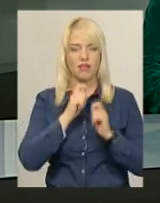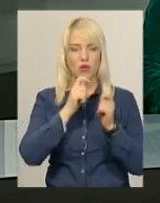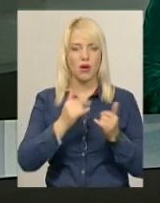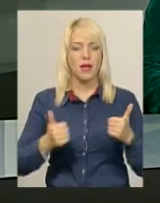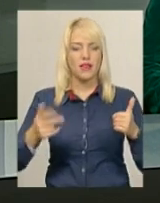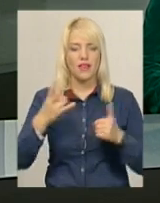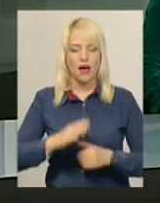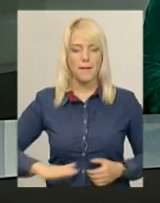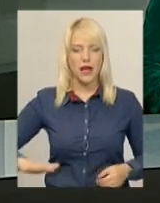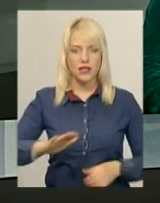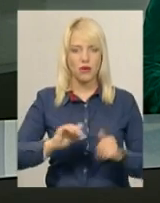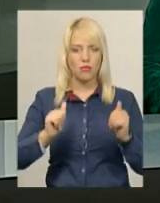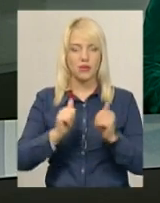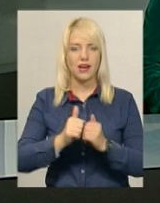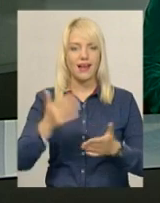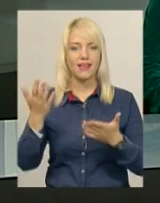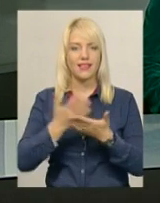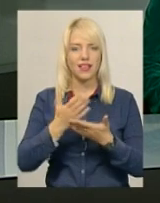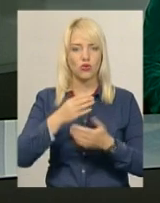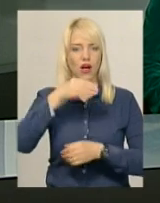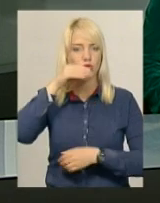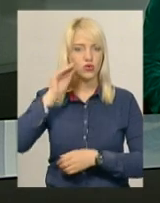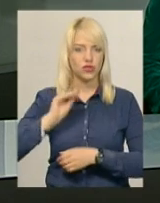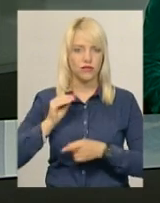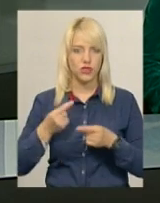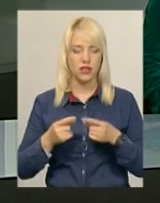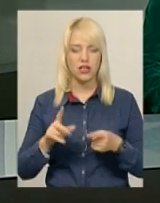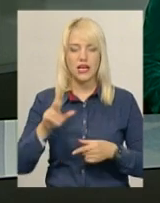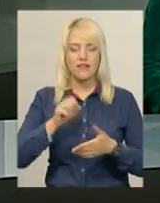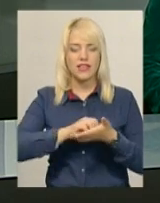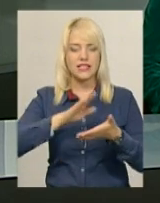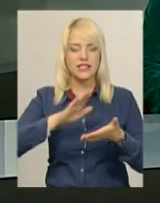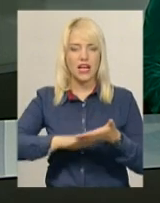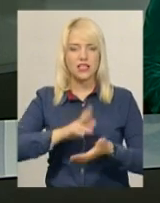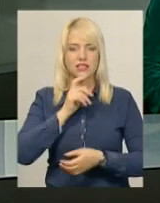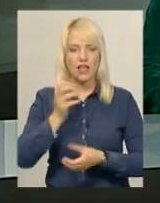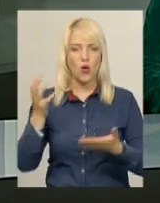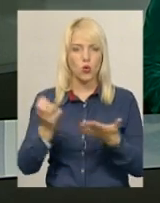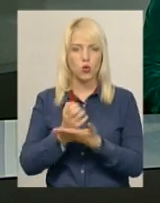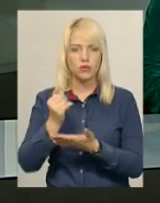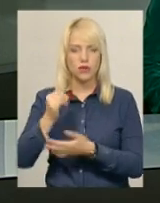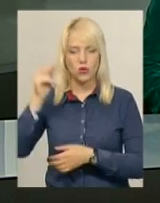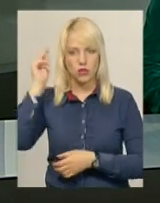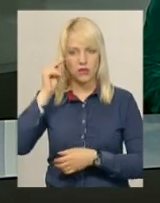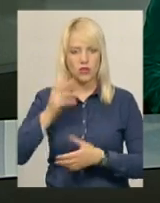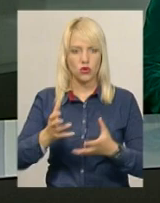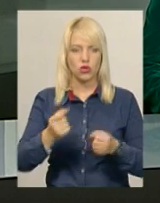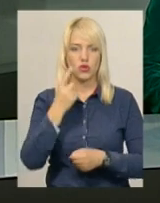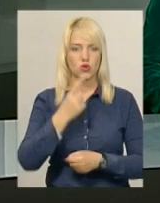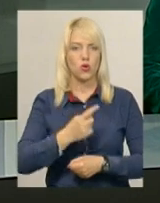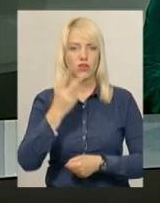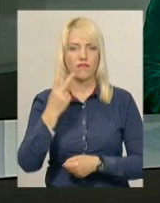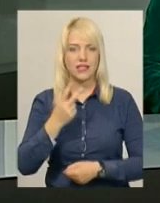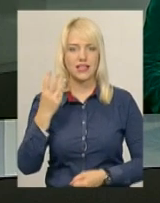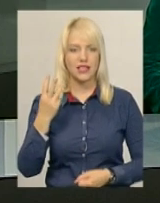біля кінотеатру ім. Шевченка в обласному центрі. Відзнаки за успіхів у навчанні отримали 124 школярі. Більше розповість Ірина